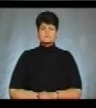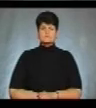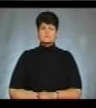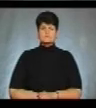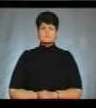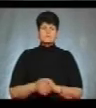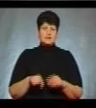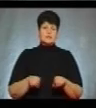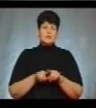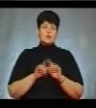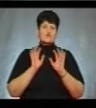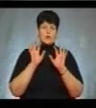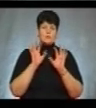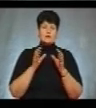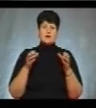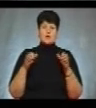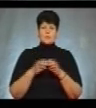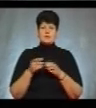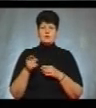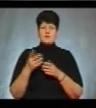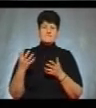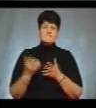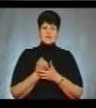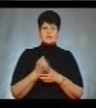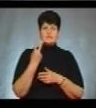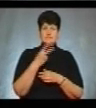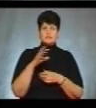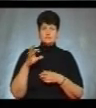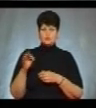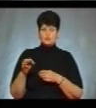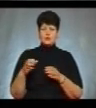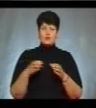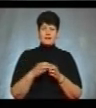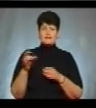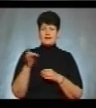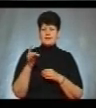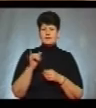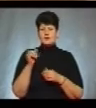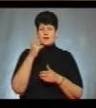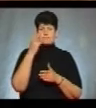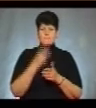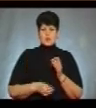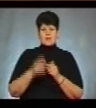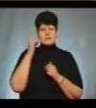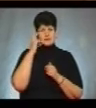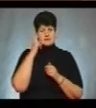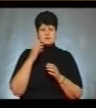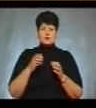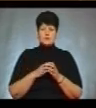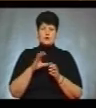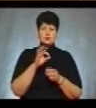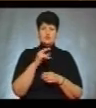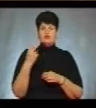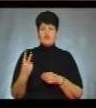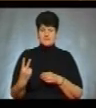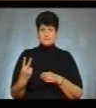Також волейбольна команда з Тернополя виграла з рахунком 2-0 у команди з Рівного та програла від київської команди з рахунком 0-2.